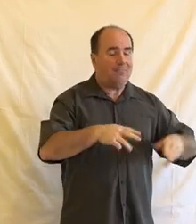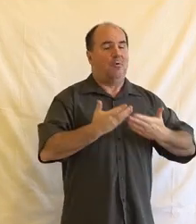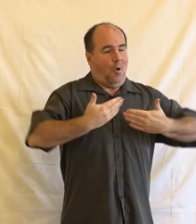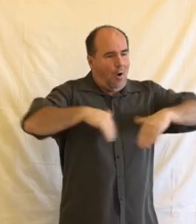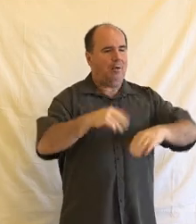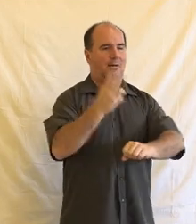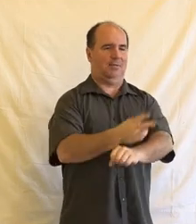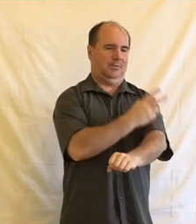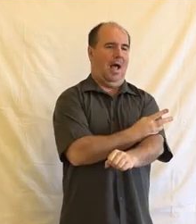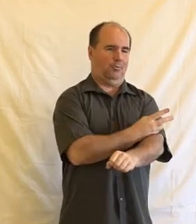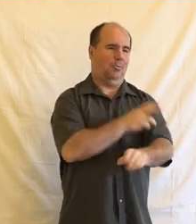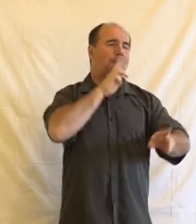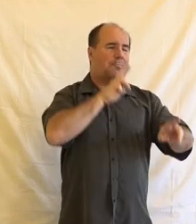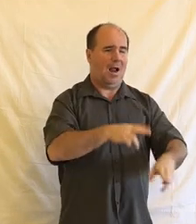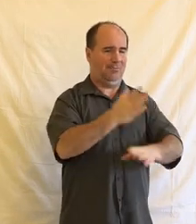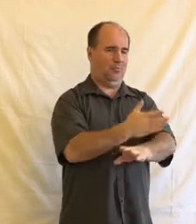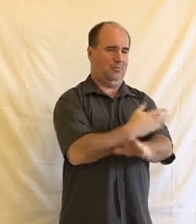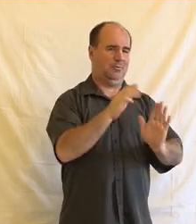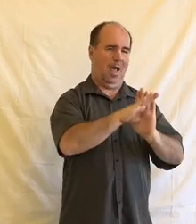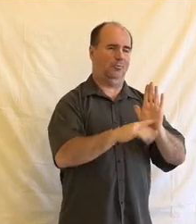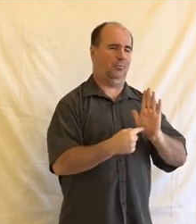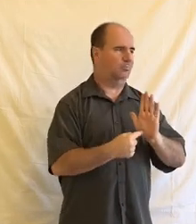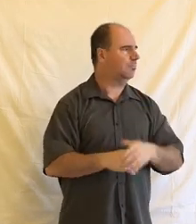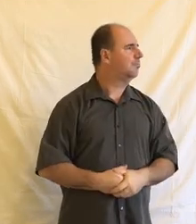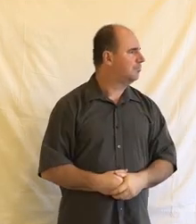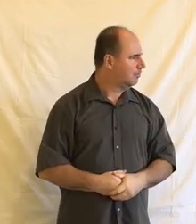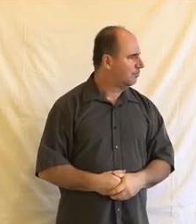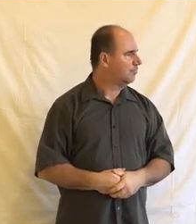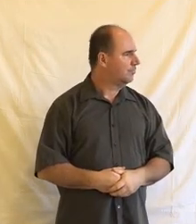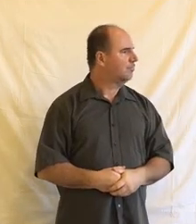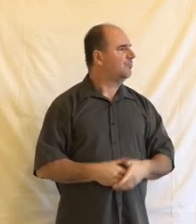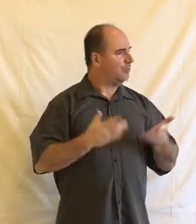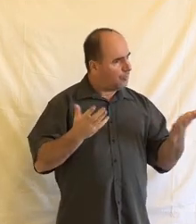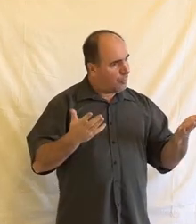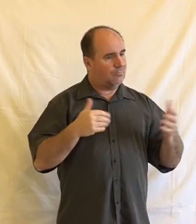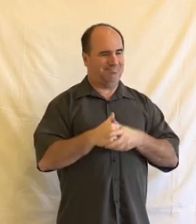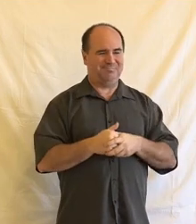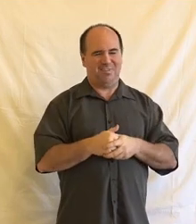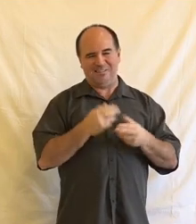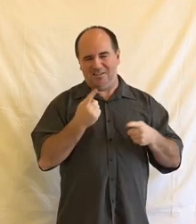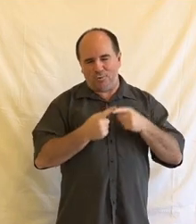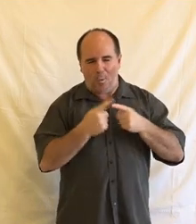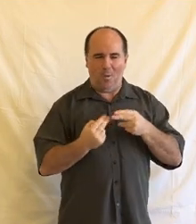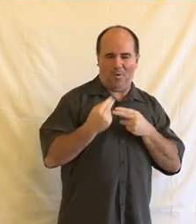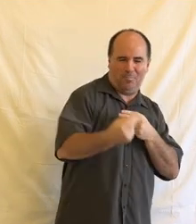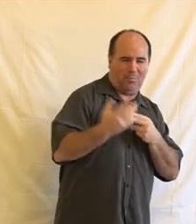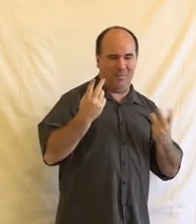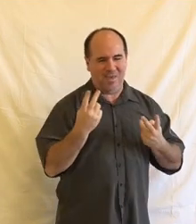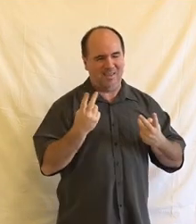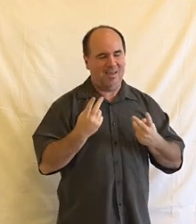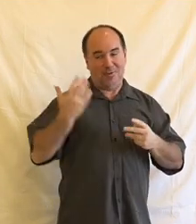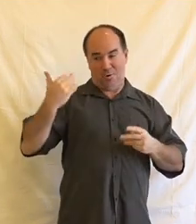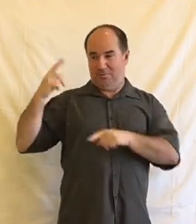hodnot fungování demokracie, vlastně byla to i nějaká odpověď vlastně na to, co se dělo v druhé světové válce, takže to byla taková jedna z těch velkých